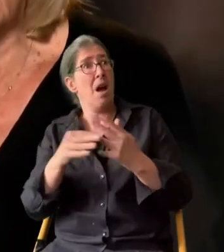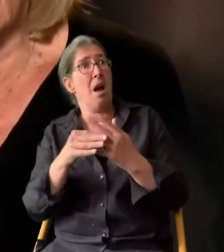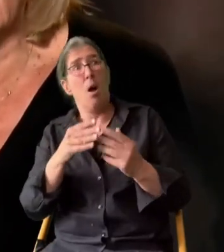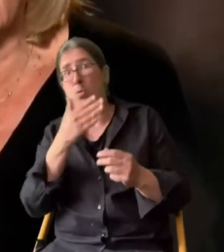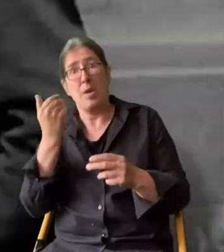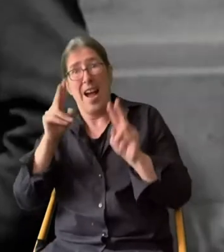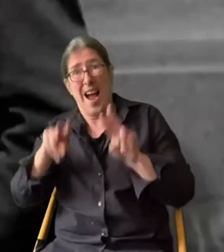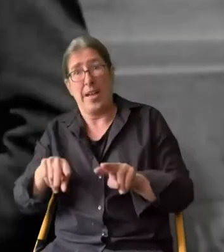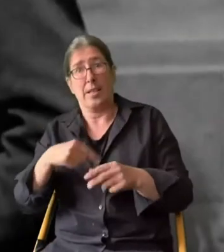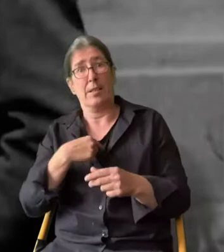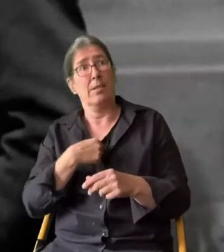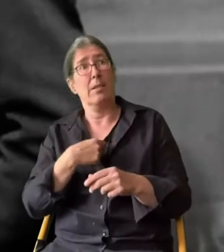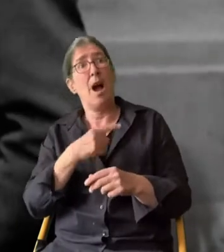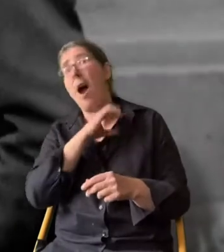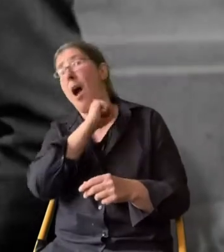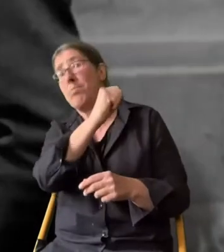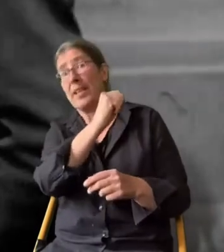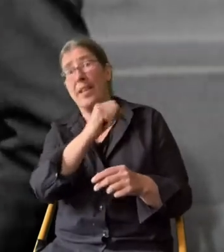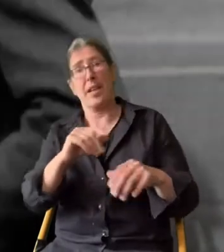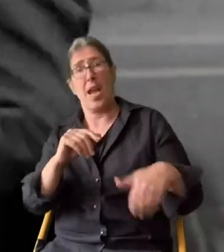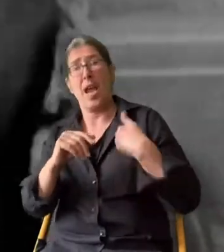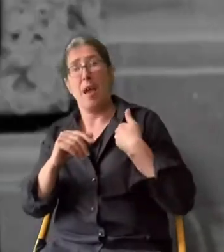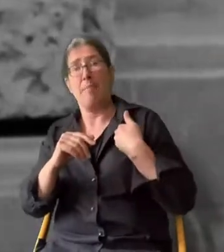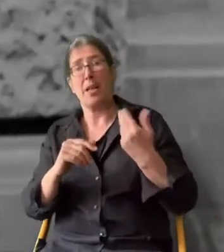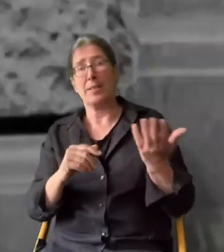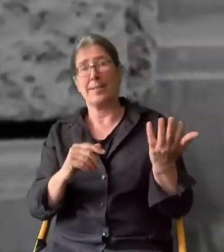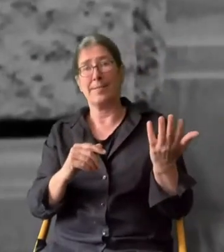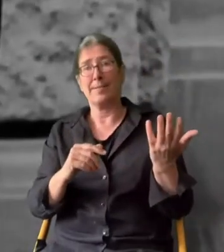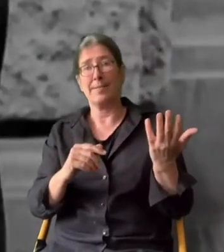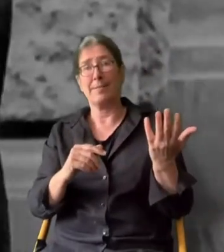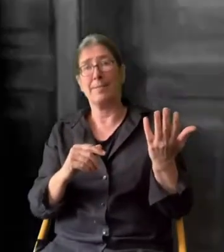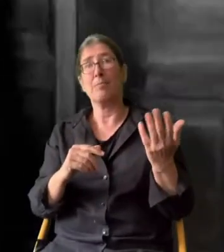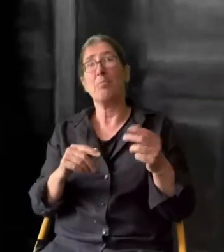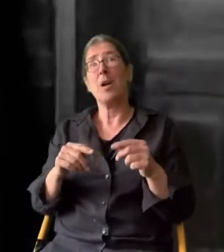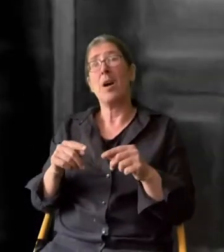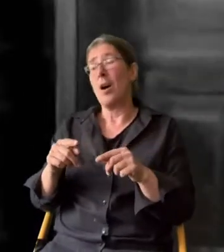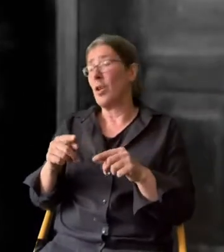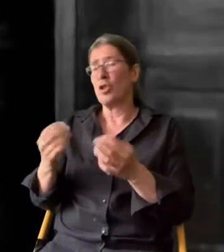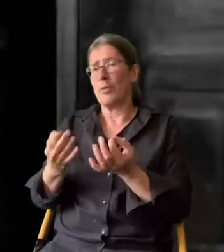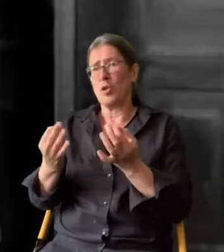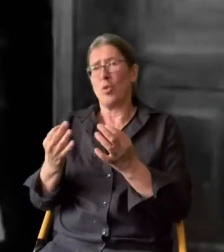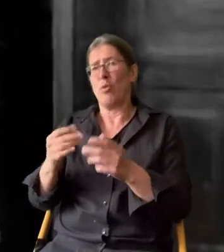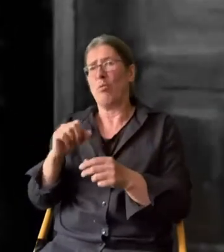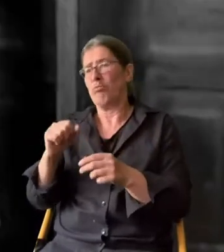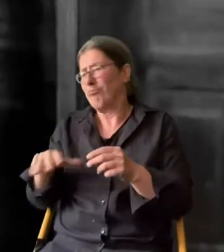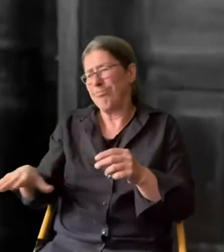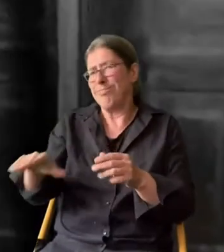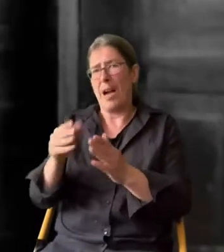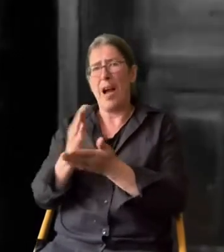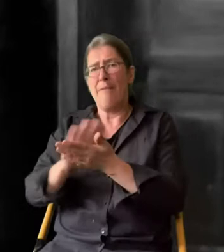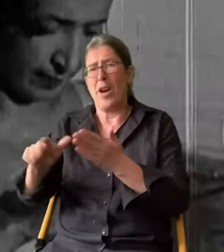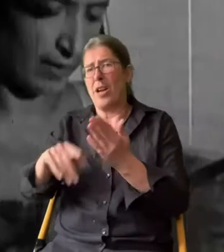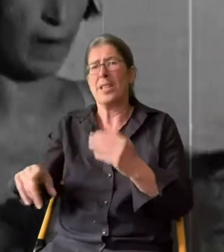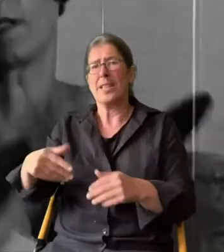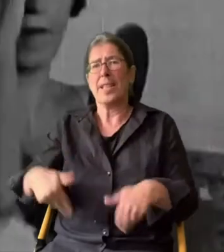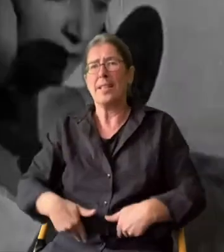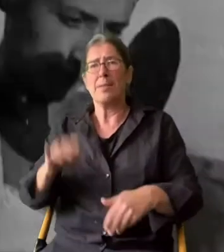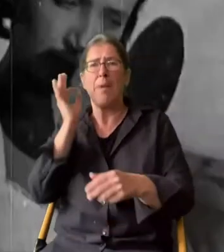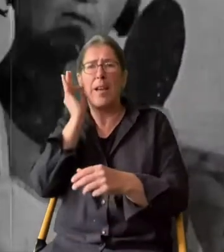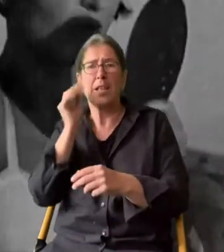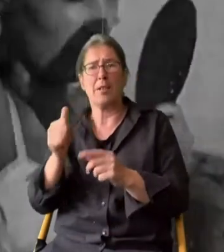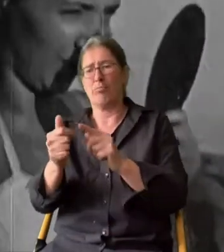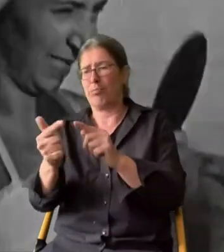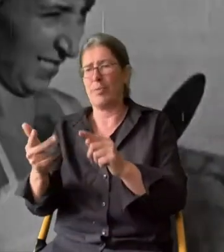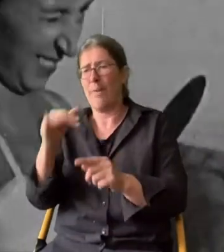Ehefrauen völlig entrechtet waren und von ihrem Ehemann abhängig, eben ausgeliefert. Und die nicht privilegierten Stände sowieso, da waren die